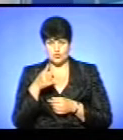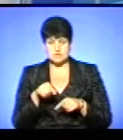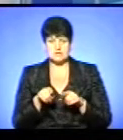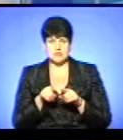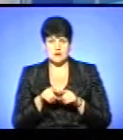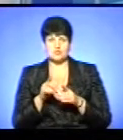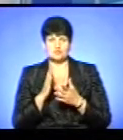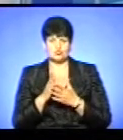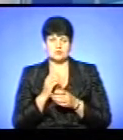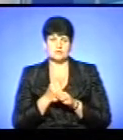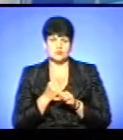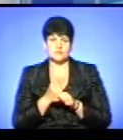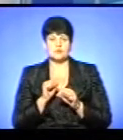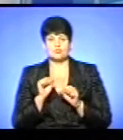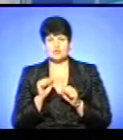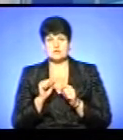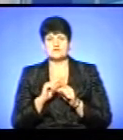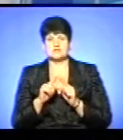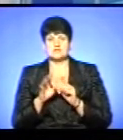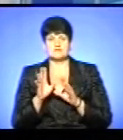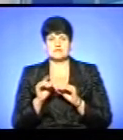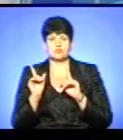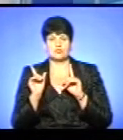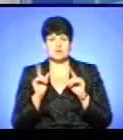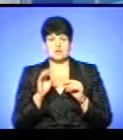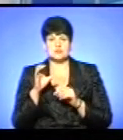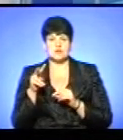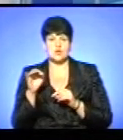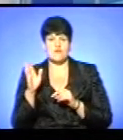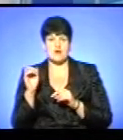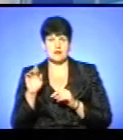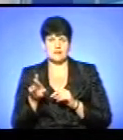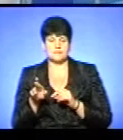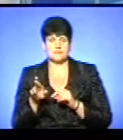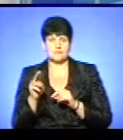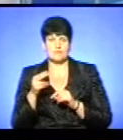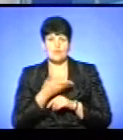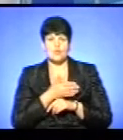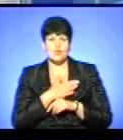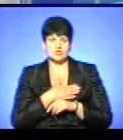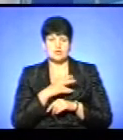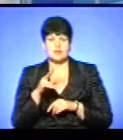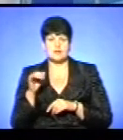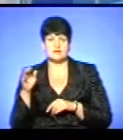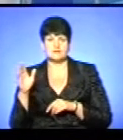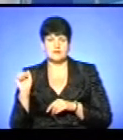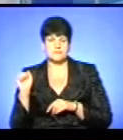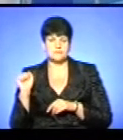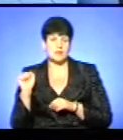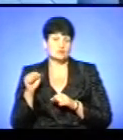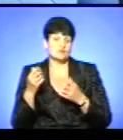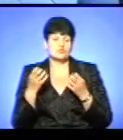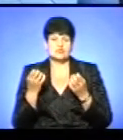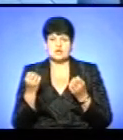десь є певне працювання. Скоріше за все поїдуть Словаччина, Польща, Литва, можливо ще якісь інші